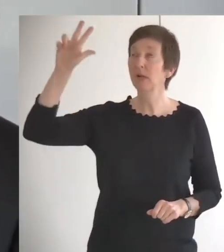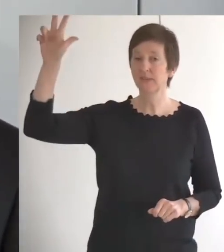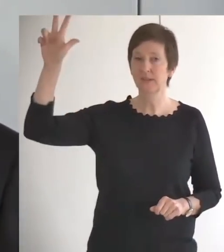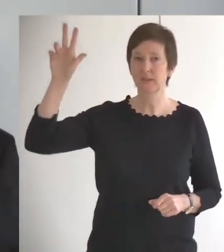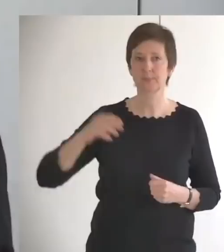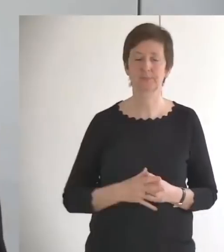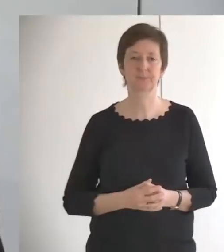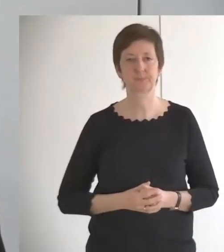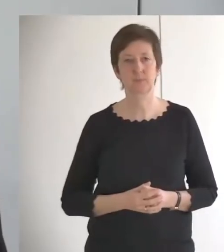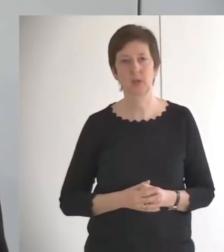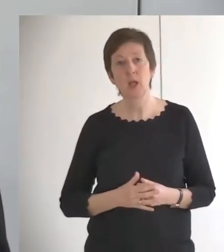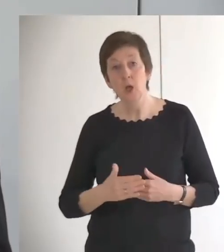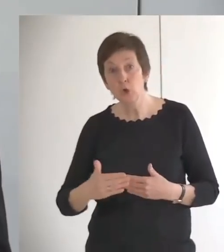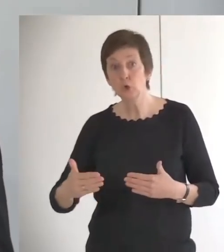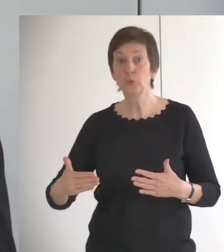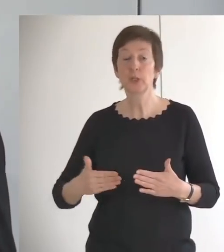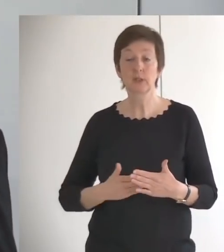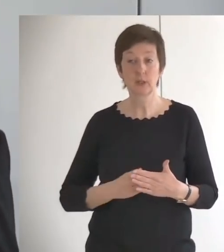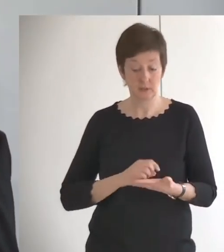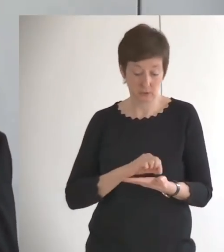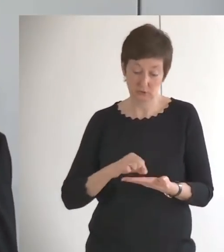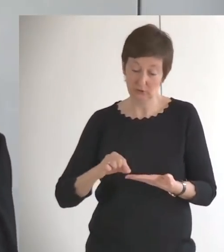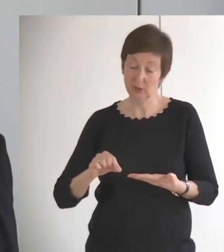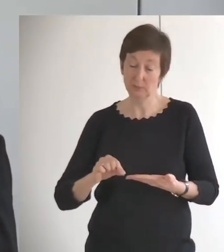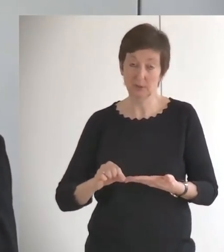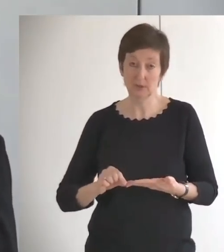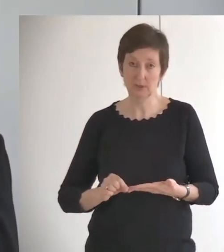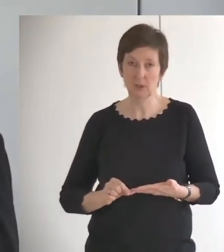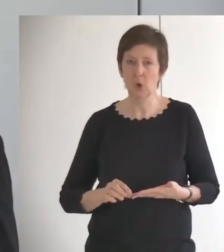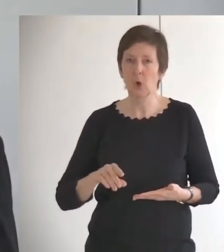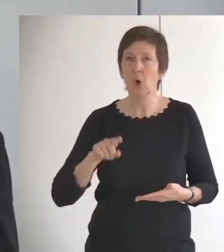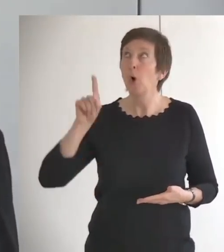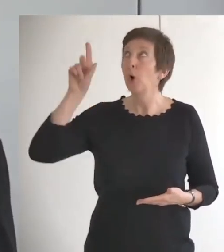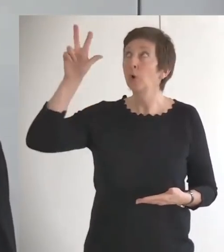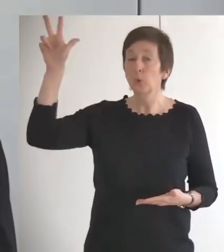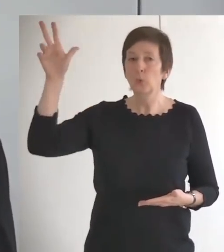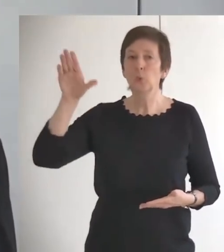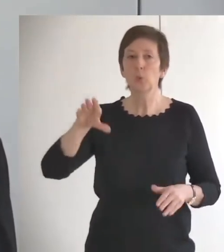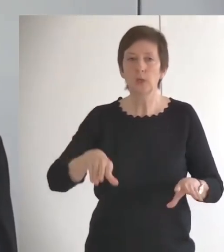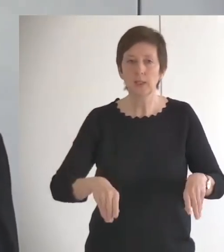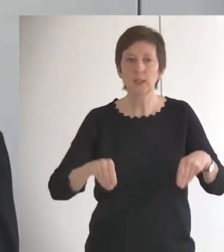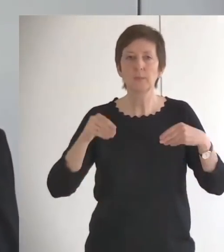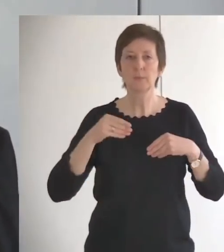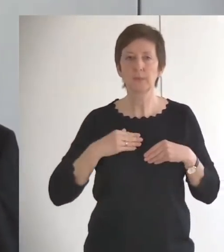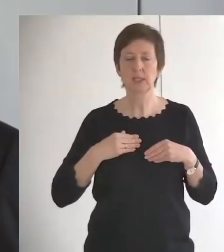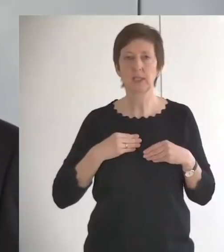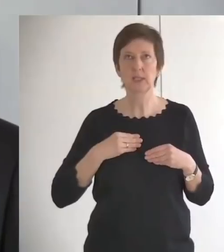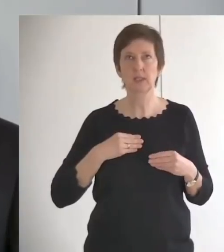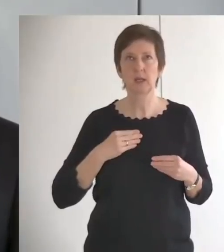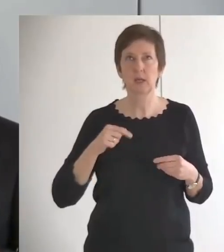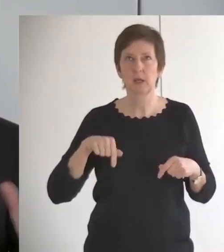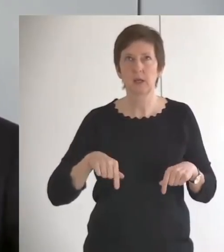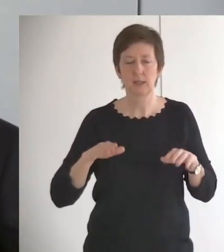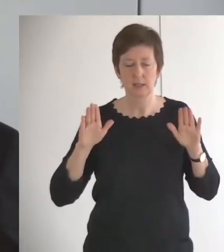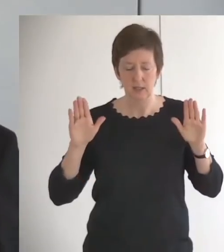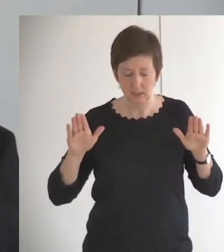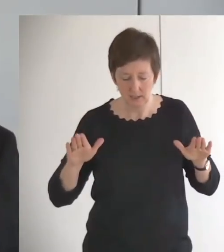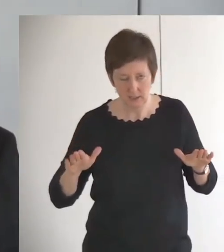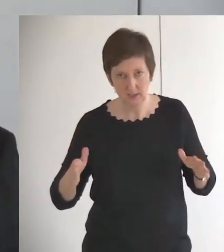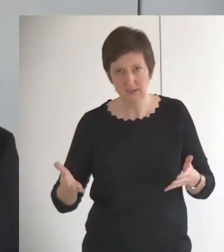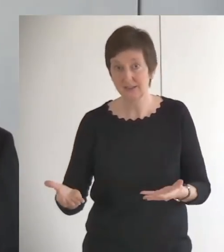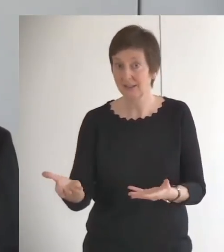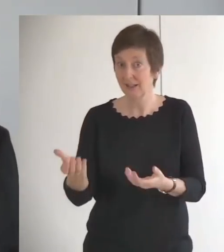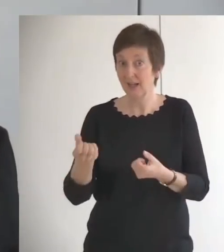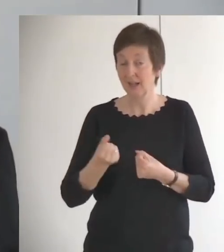Halbsätze weiter, Und du nimmst mich am Ende mit Ehren an. Und das ist so ein Ausblick auf das